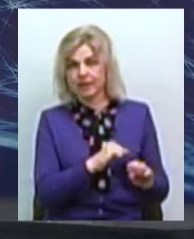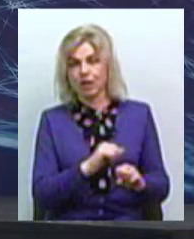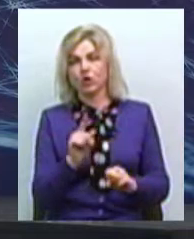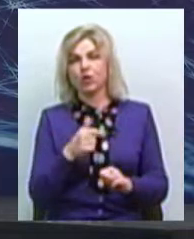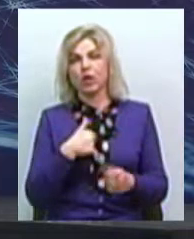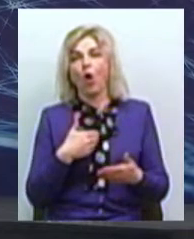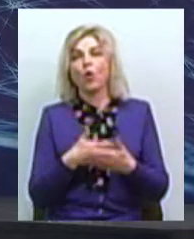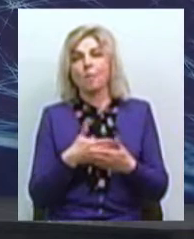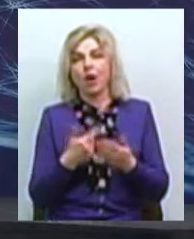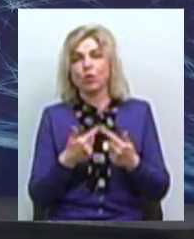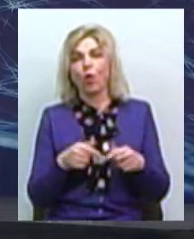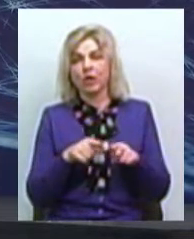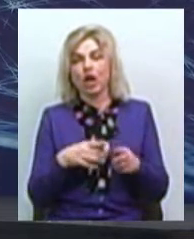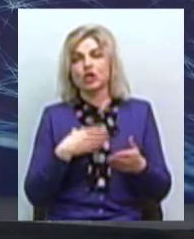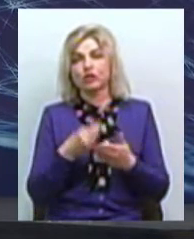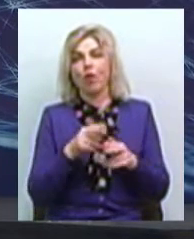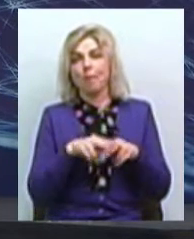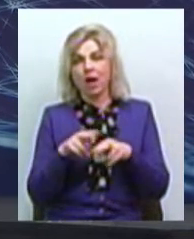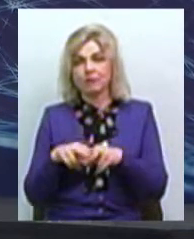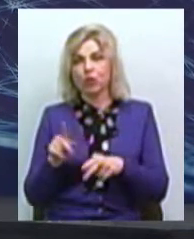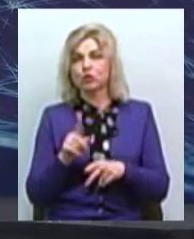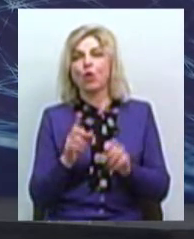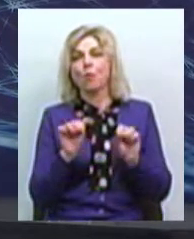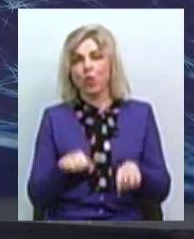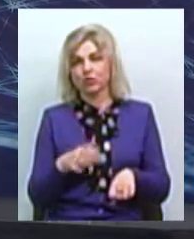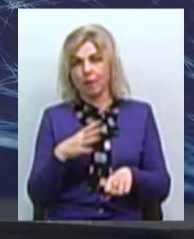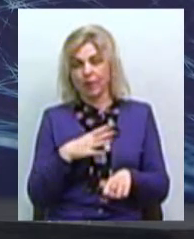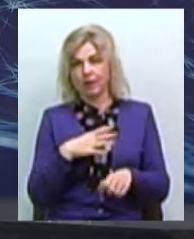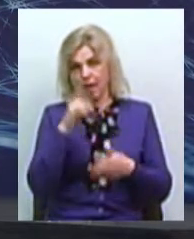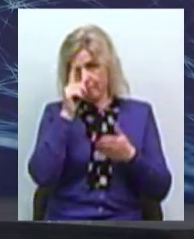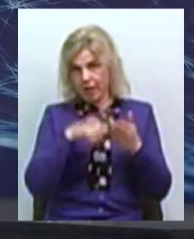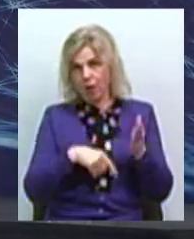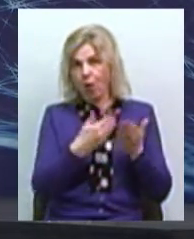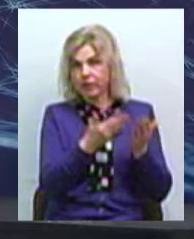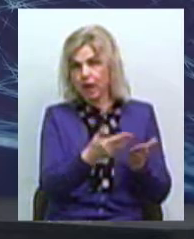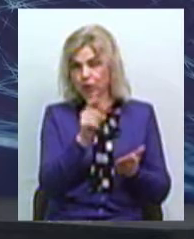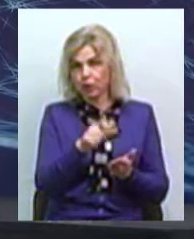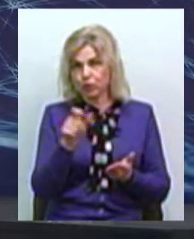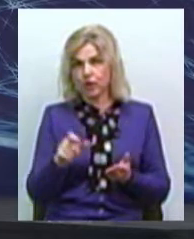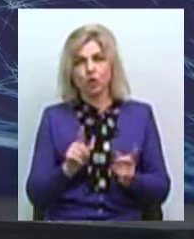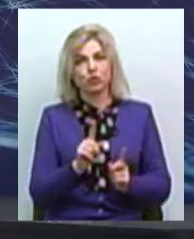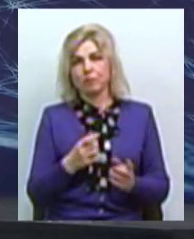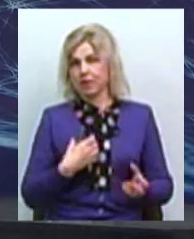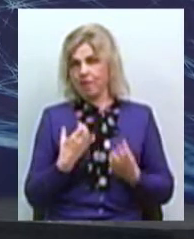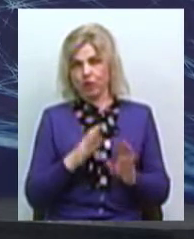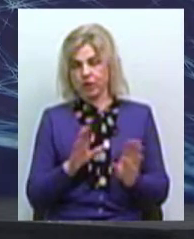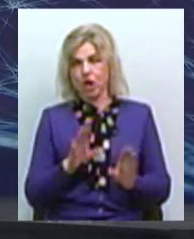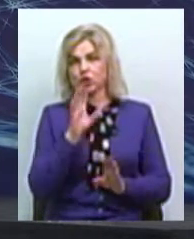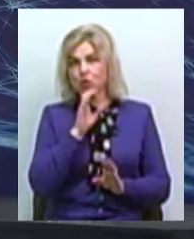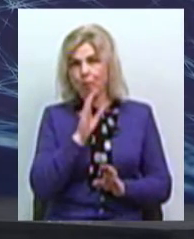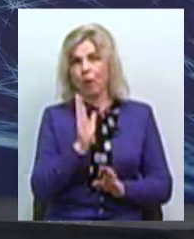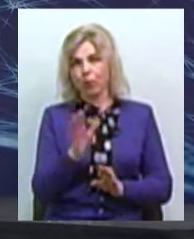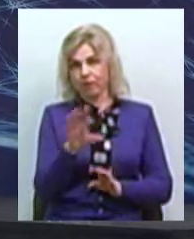громадської організації. Також свій паспорт задля того, щоб просто можна було переконати людей, щоб вони не переймалися, що собачками все буде добре.